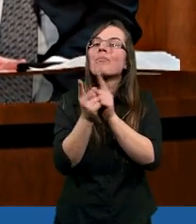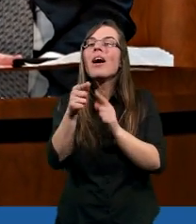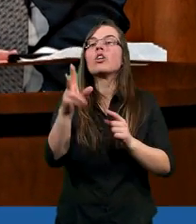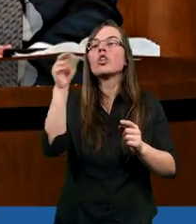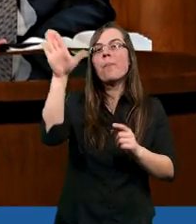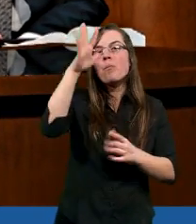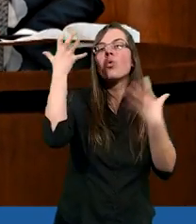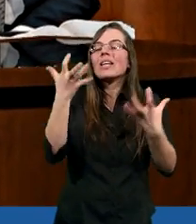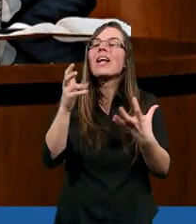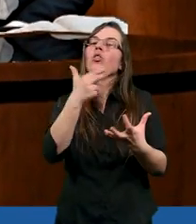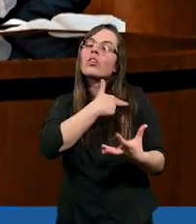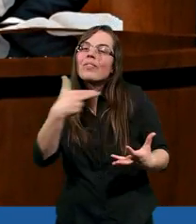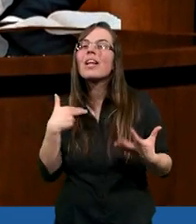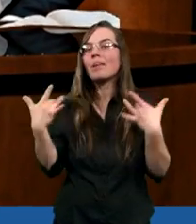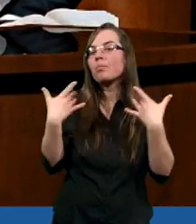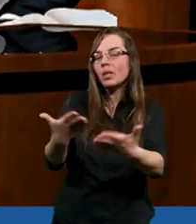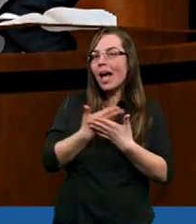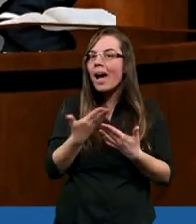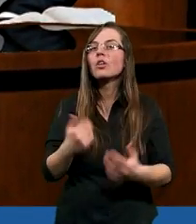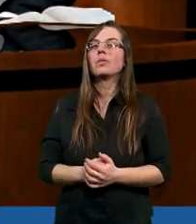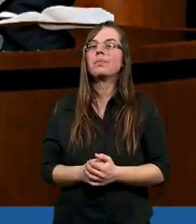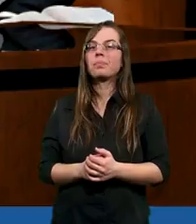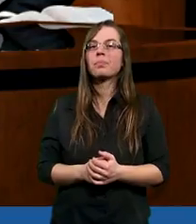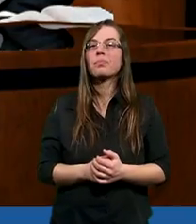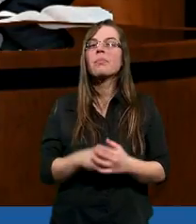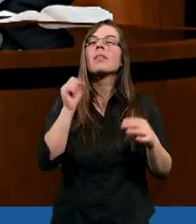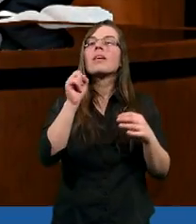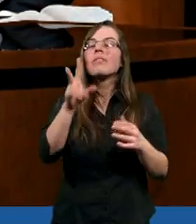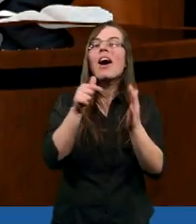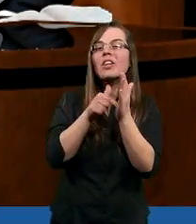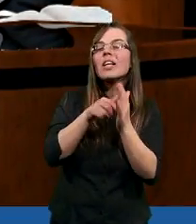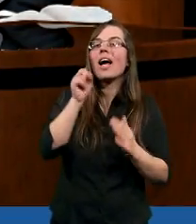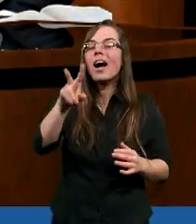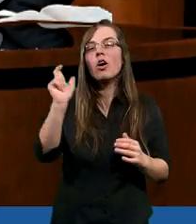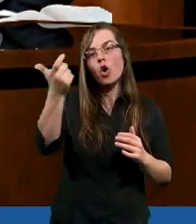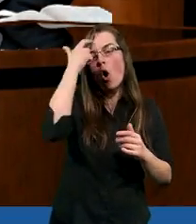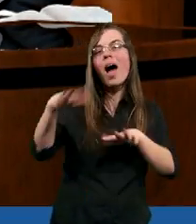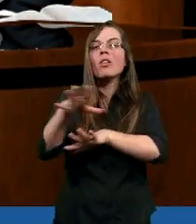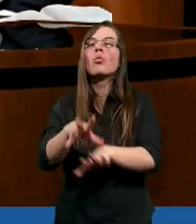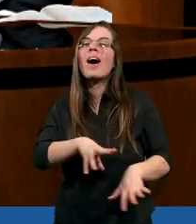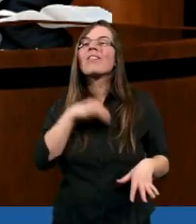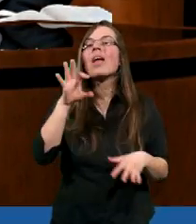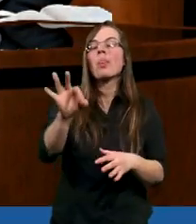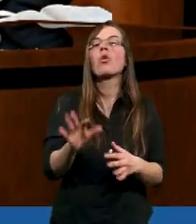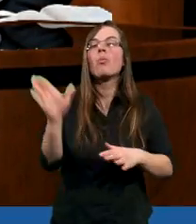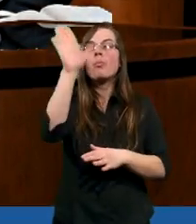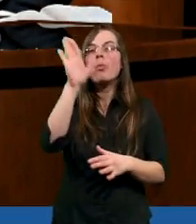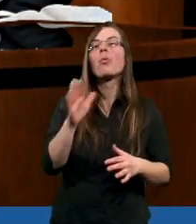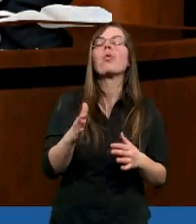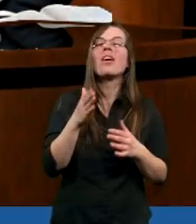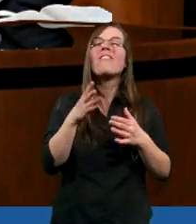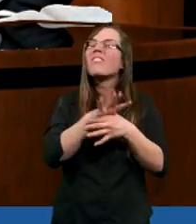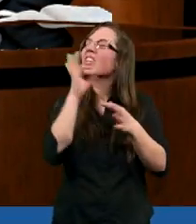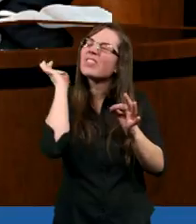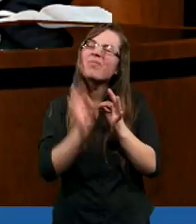że Bóg będzie działał w naszym życiu. I no taka jest właśnie, taka jest właśnie tutaj rola Ducha Świętego. Bóg w